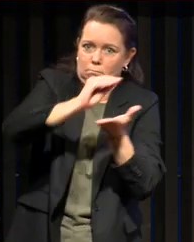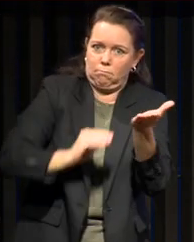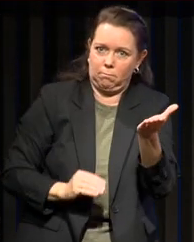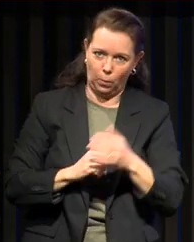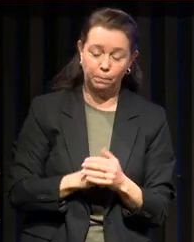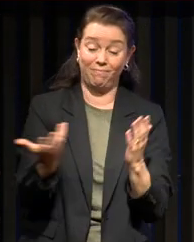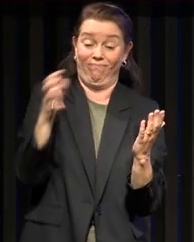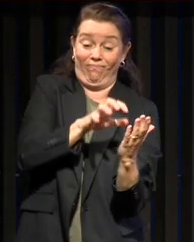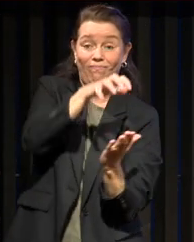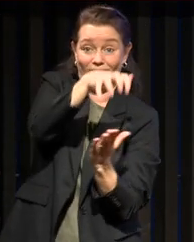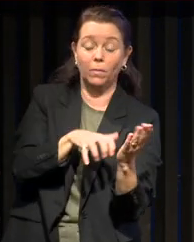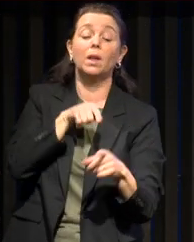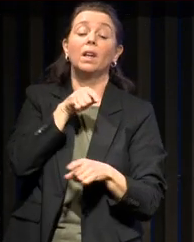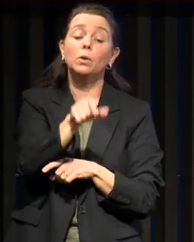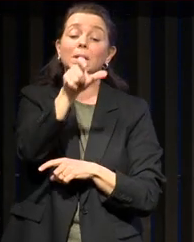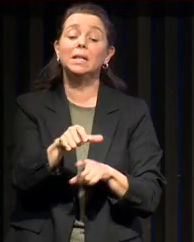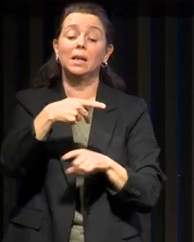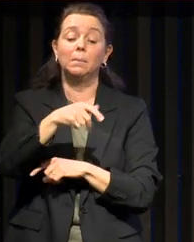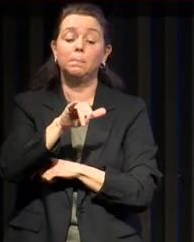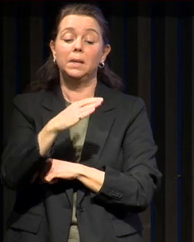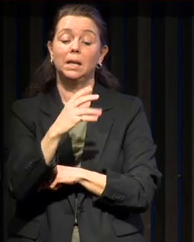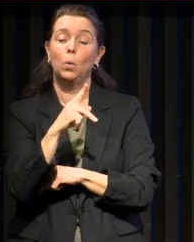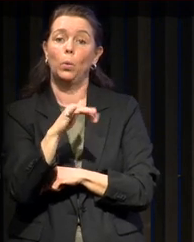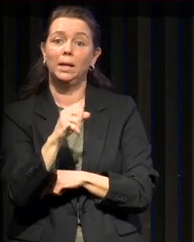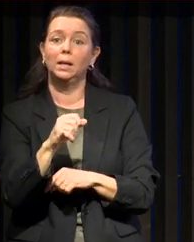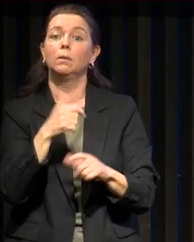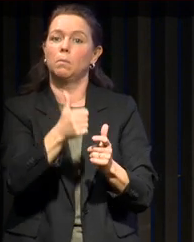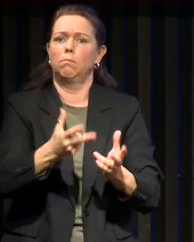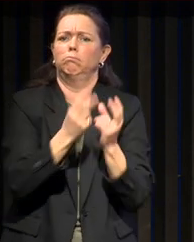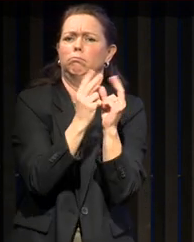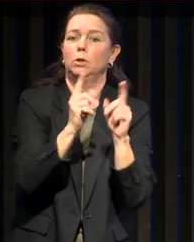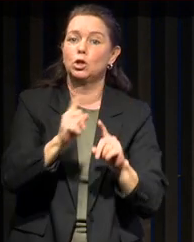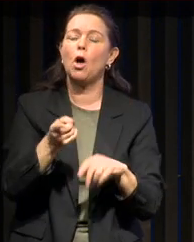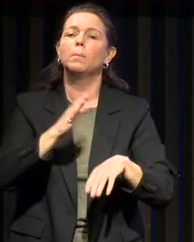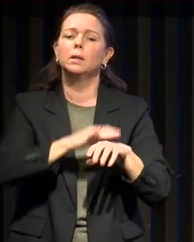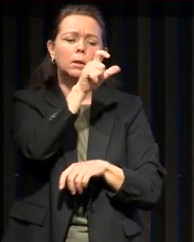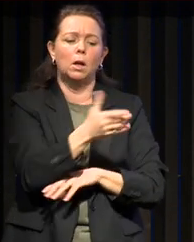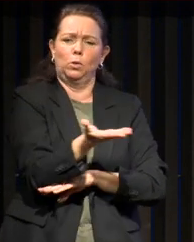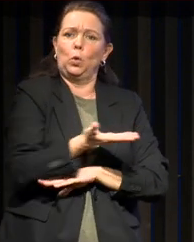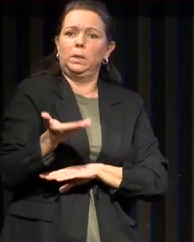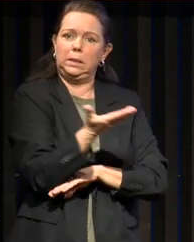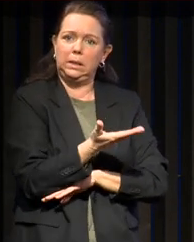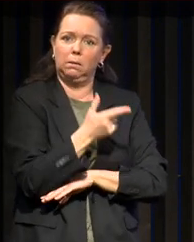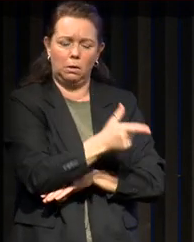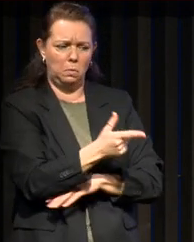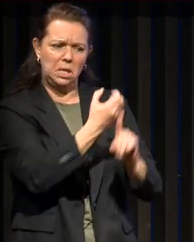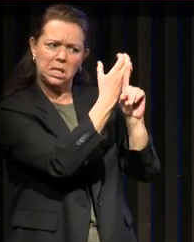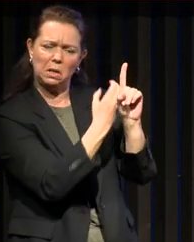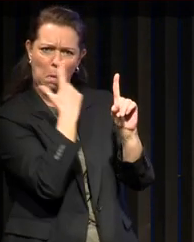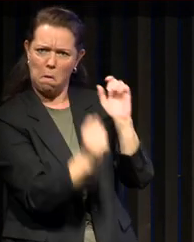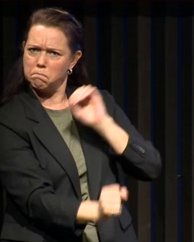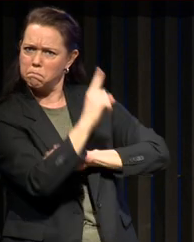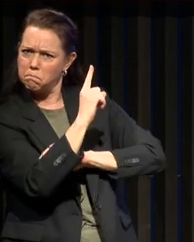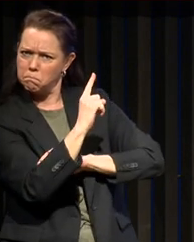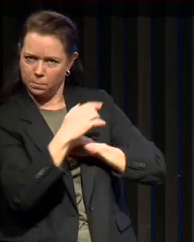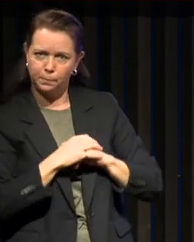il décrit non pas Pickwick lui-même, mais Joe, le domestique, qui aurait un syndrome très particulier. Là, je vous ai mis un extrait. Il y en a